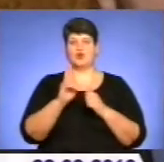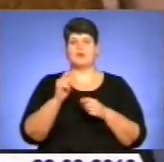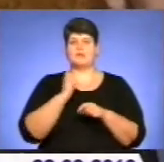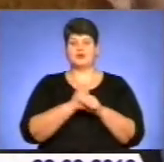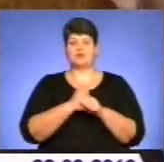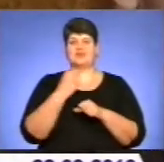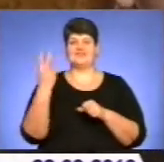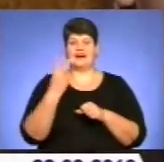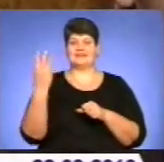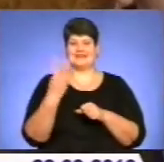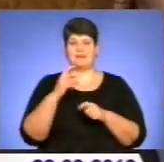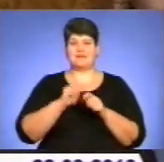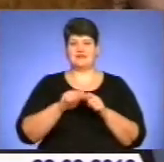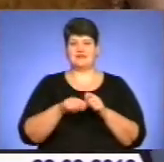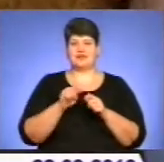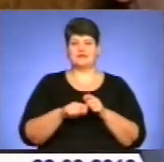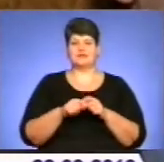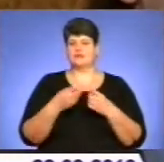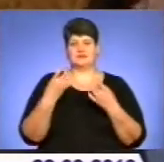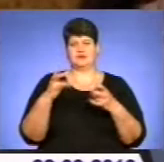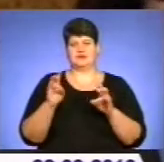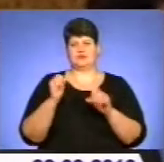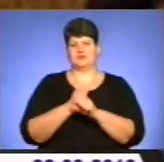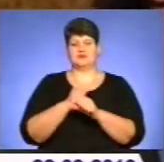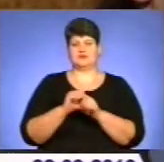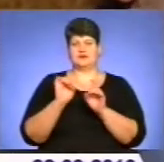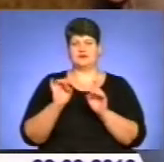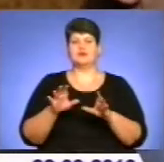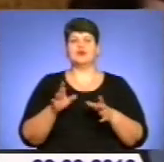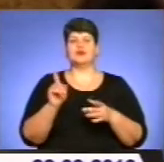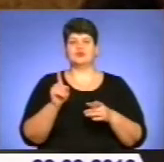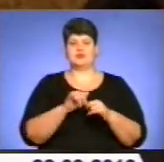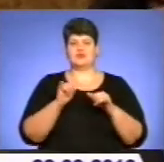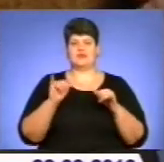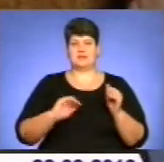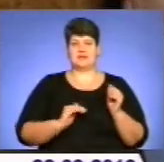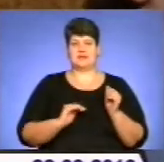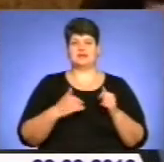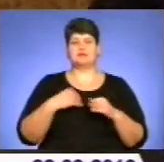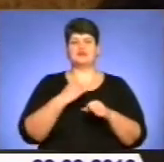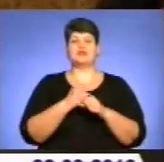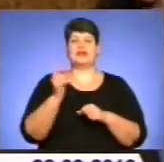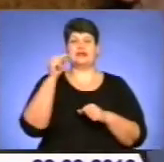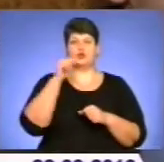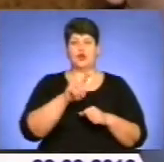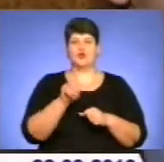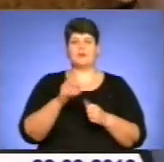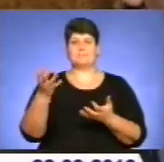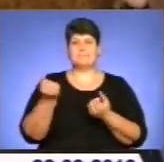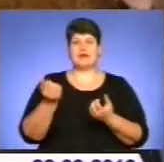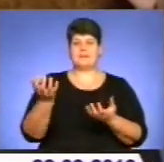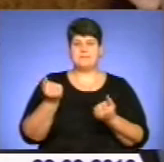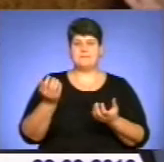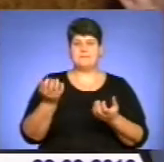по три перевіряючих, і тоді втрачається просто зміст виробництва, тому що ти працюєш не для того, щоб розвивати бізнес, а ти працюєш для того, щоб приймати в себе